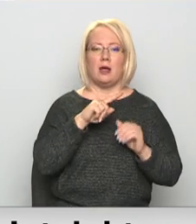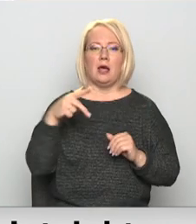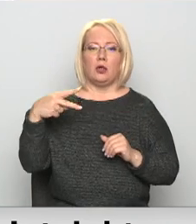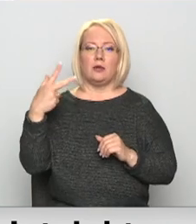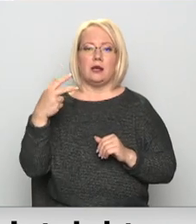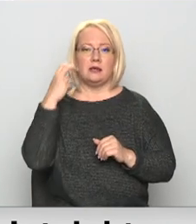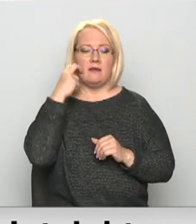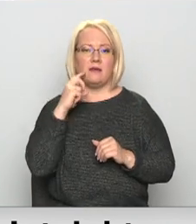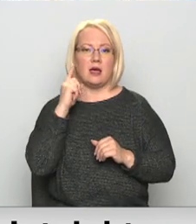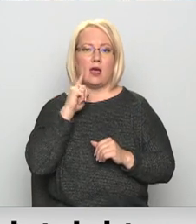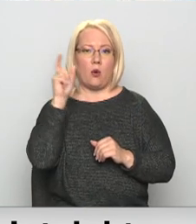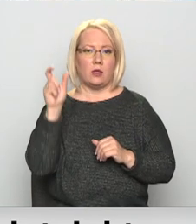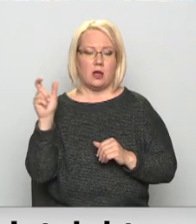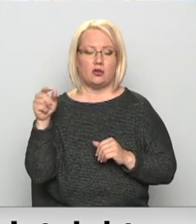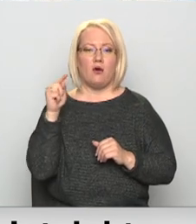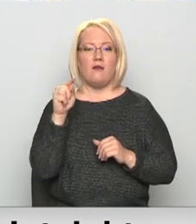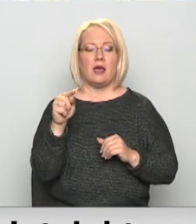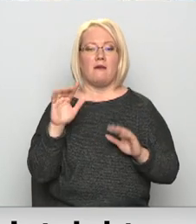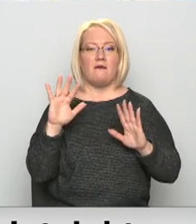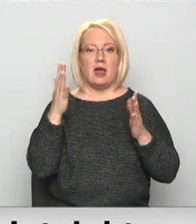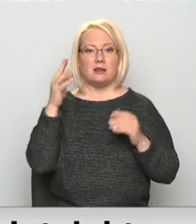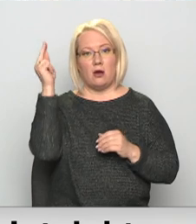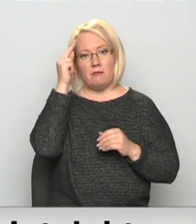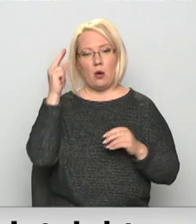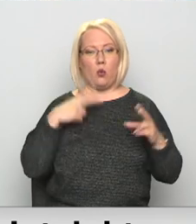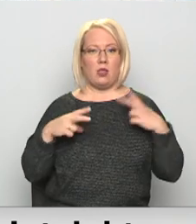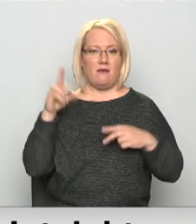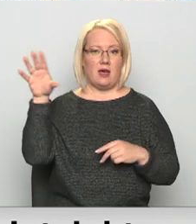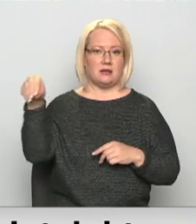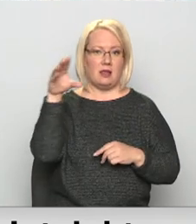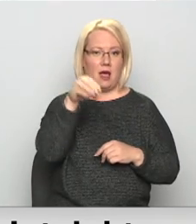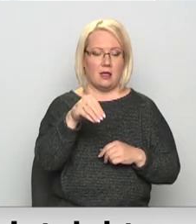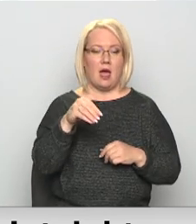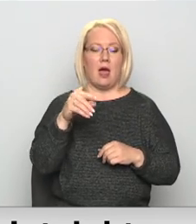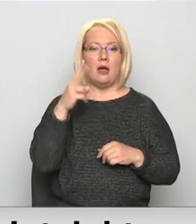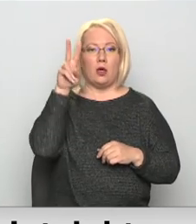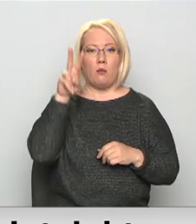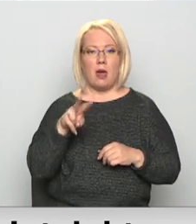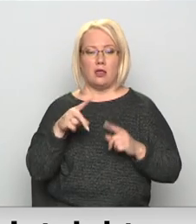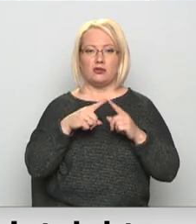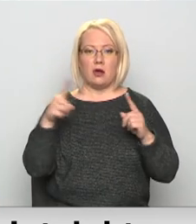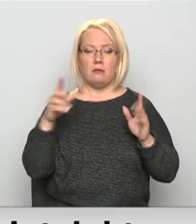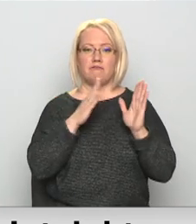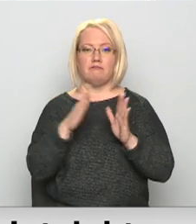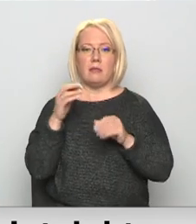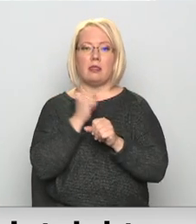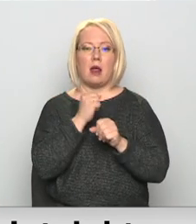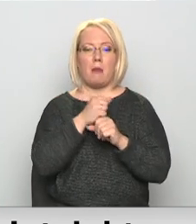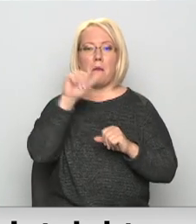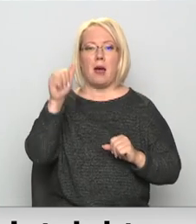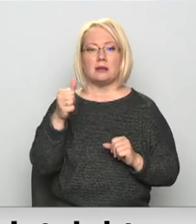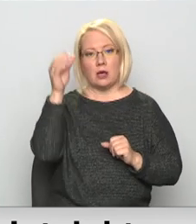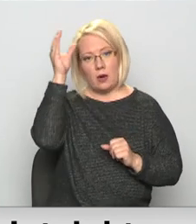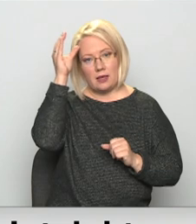jaunieši ar izcilām sekmē mācībās, no kuriem lielākā daļa jau studē universitātēs. Deņu mēnešu garumā viņi tiks sagatavoja darbam mākslīgo intelektu, daudz ziļāk